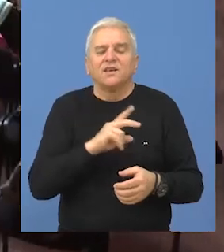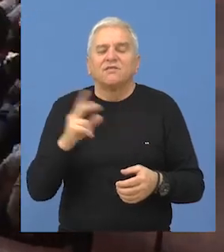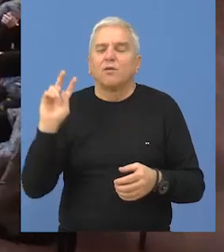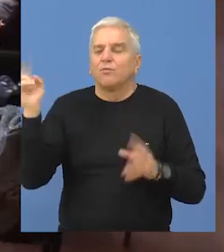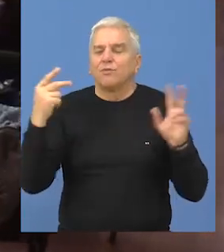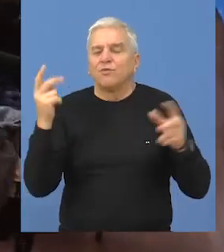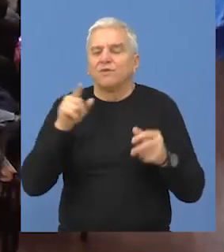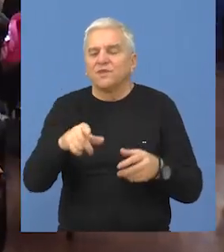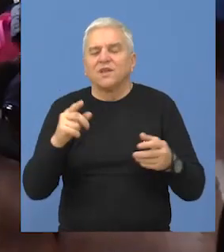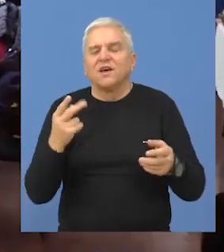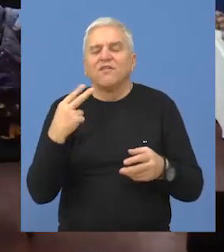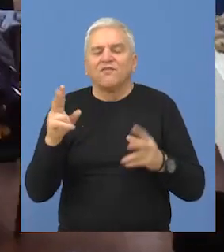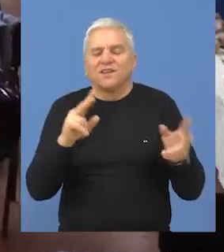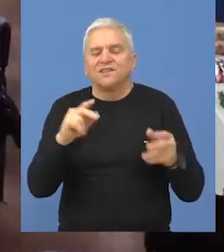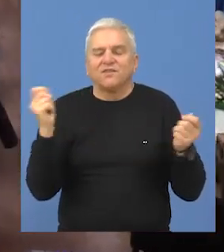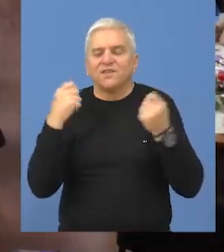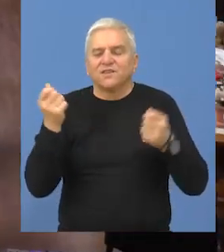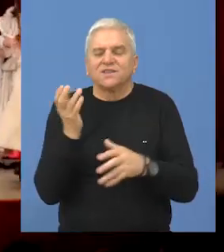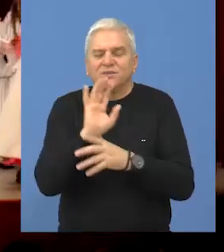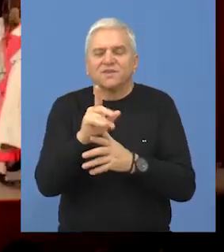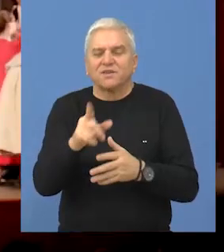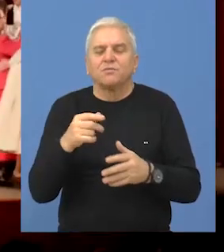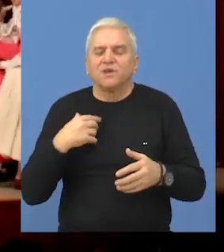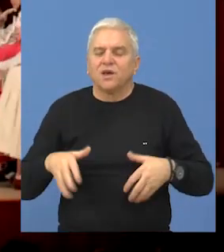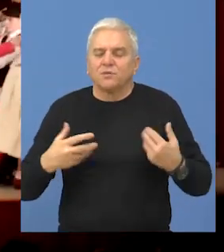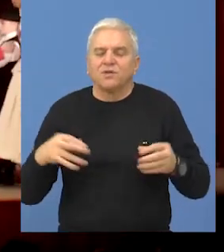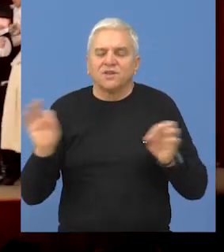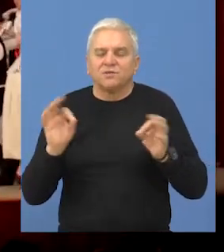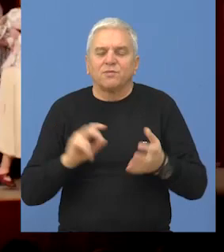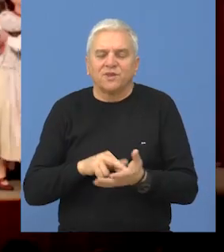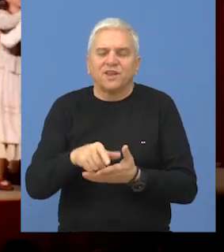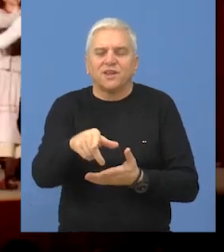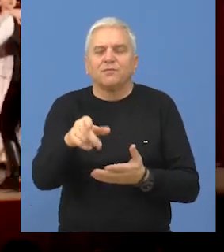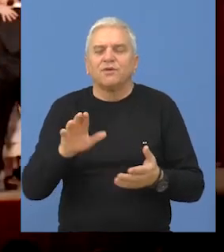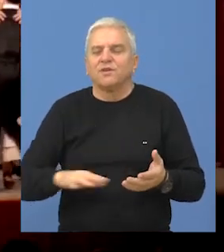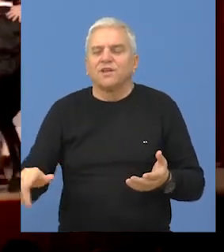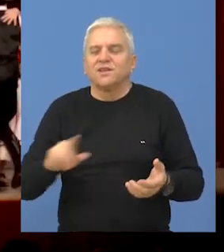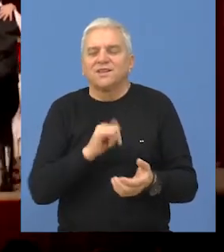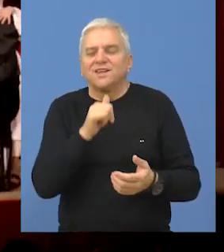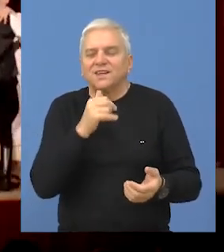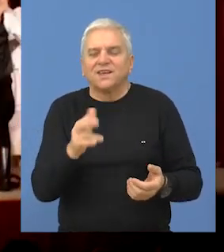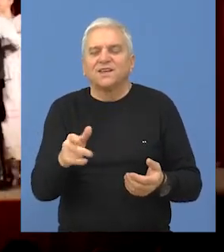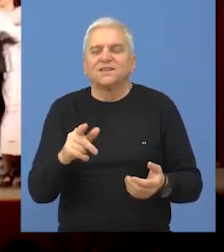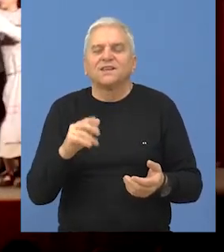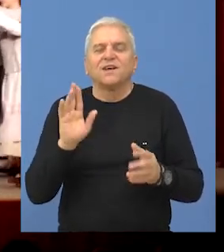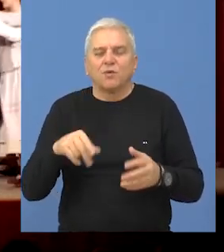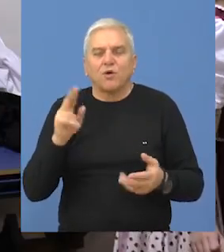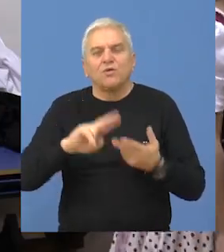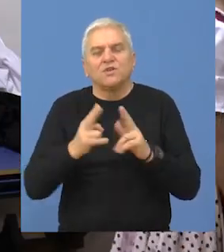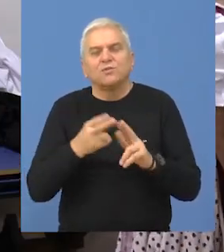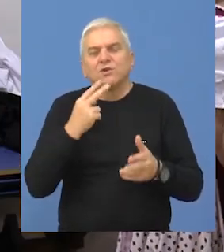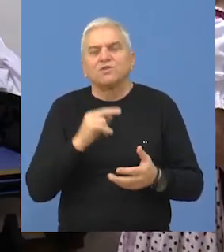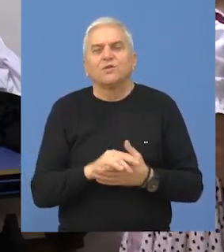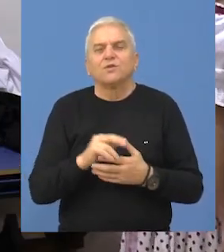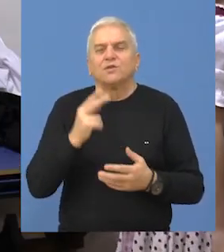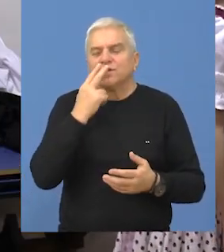neki poziv za ovakve festivale, manifestacije, uvek smo spremni da odemo zato što za decu je to prilika da